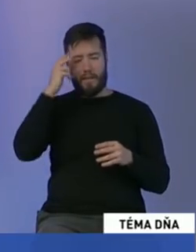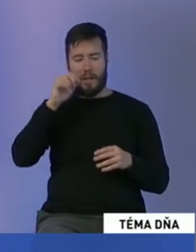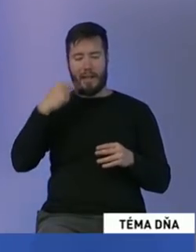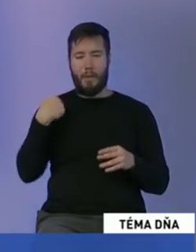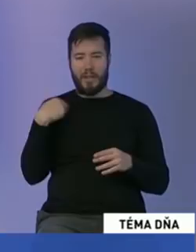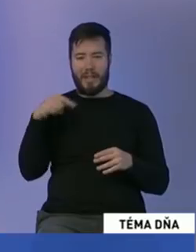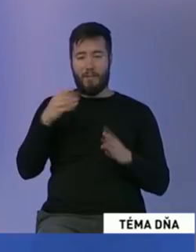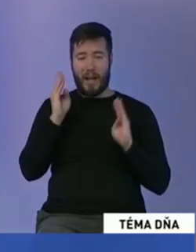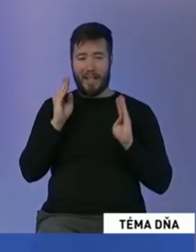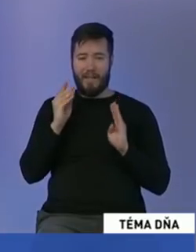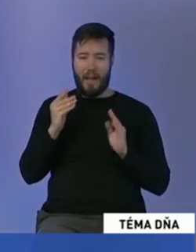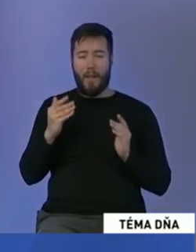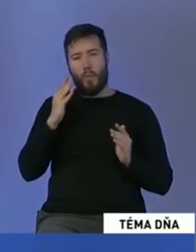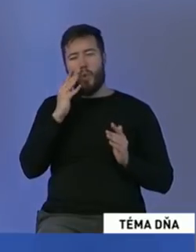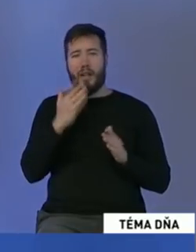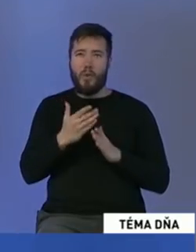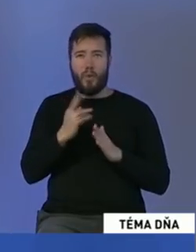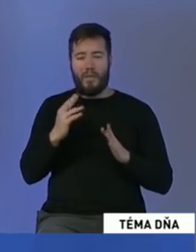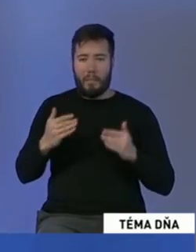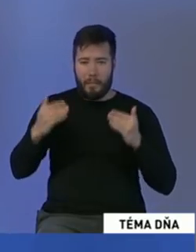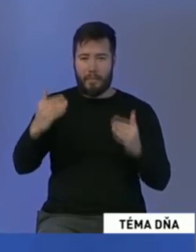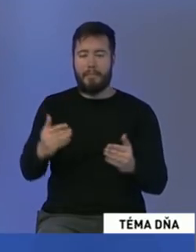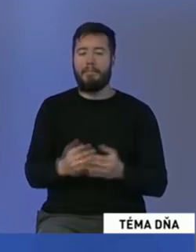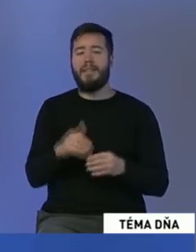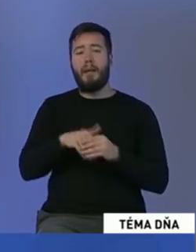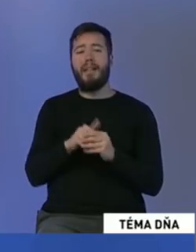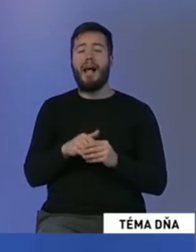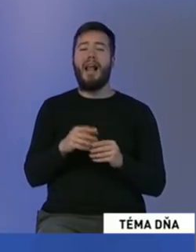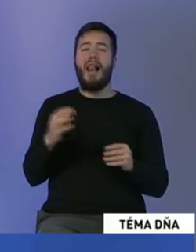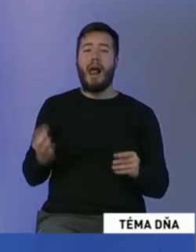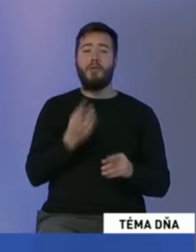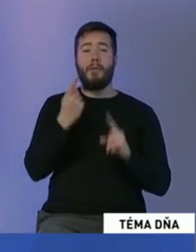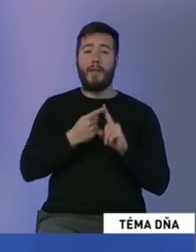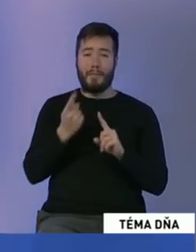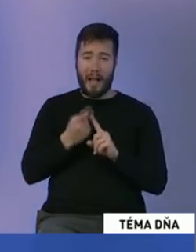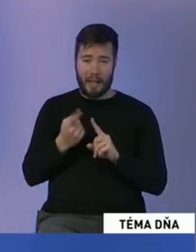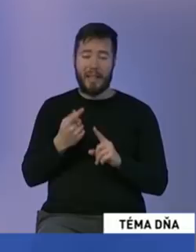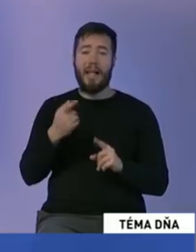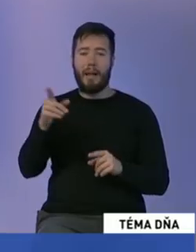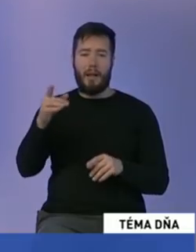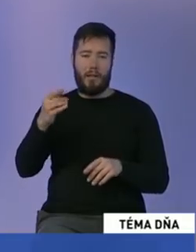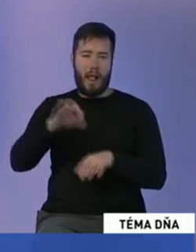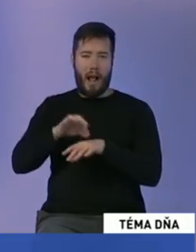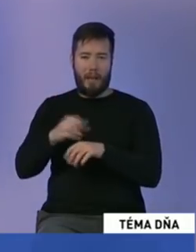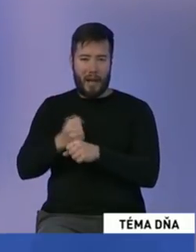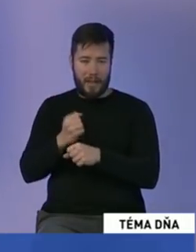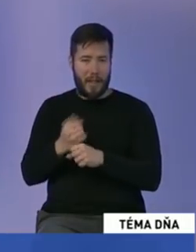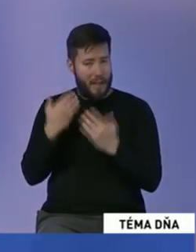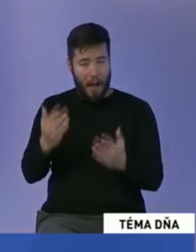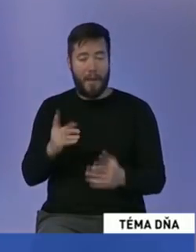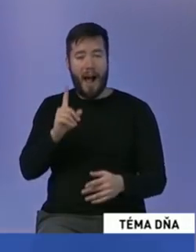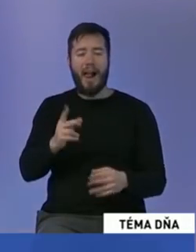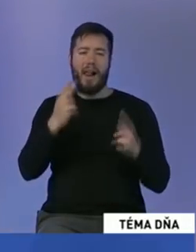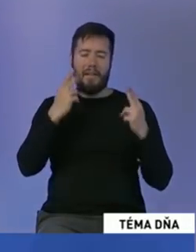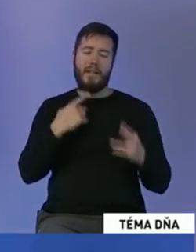Bratislave. Čiže tá investícia do lepších podmenok pre lekárov tu je, ale nám v prvom rade záleží na tom, aby zdravotnú